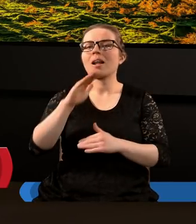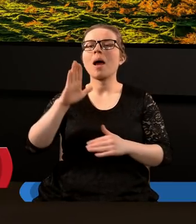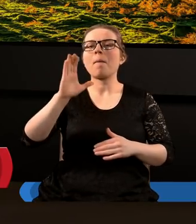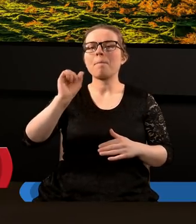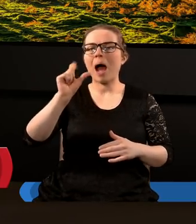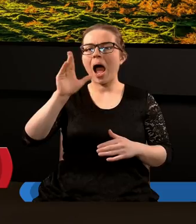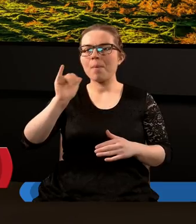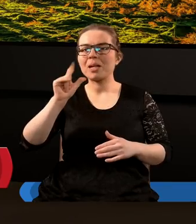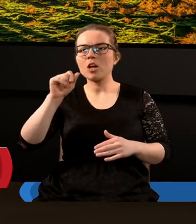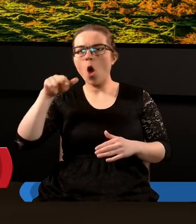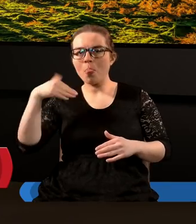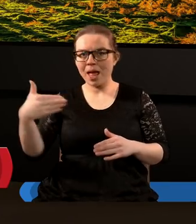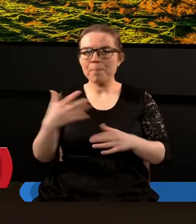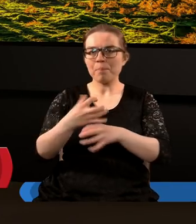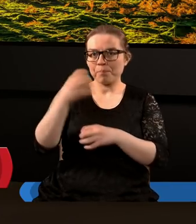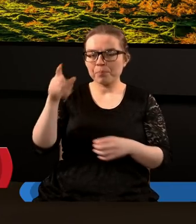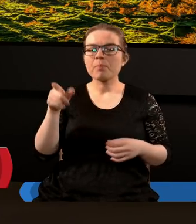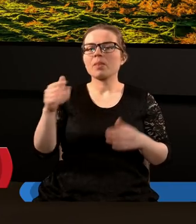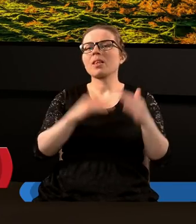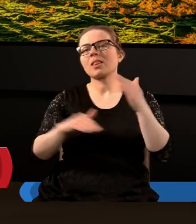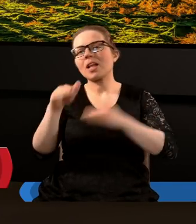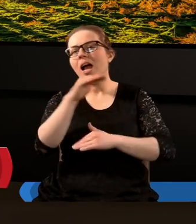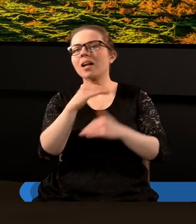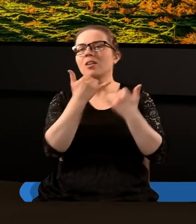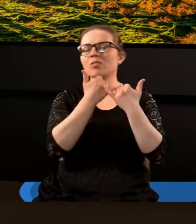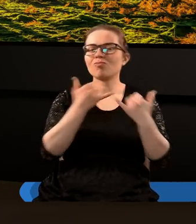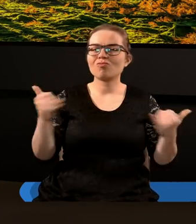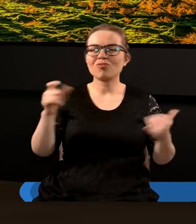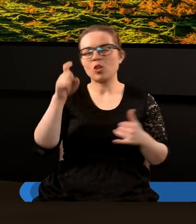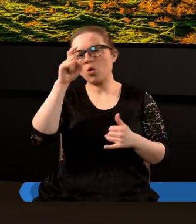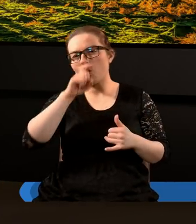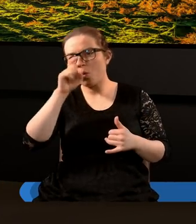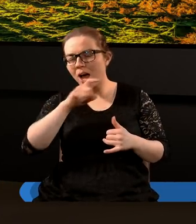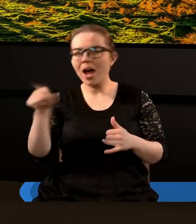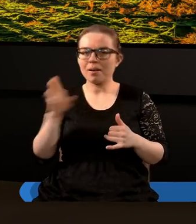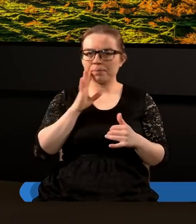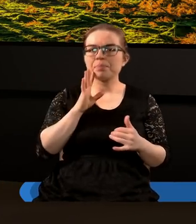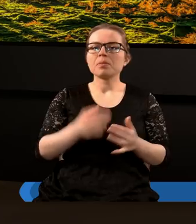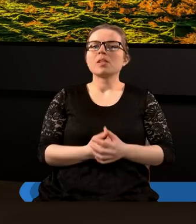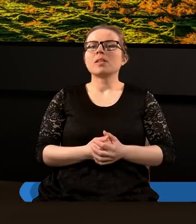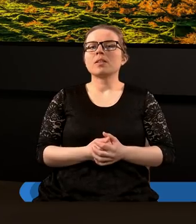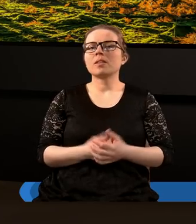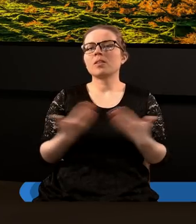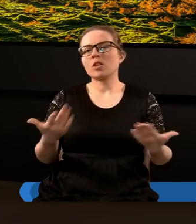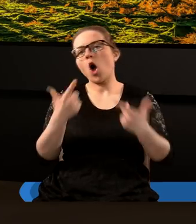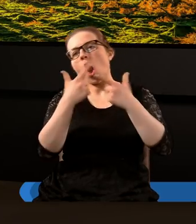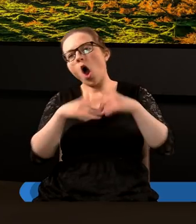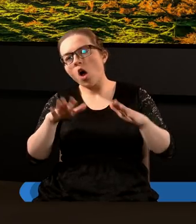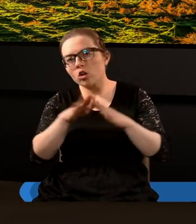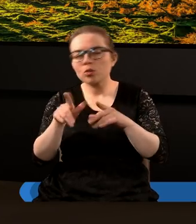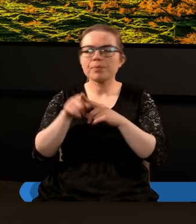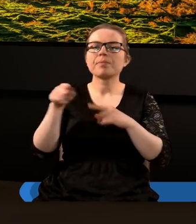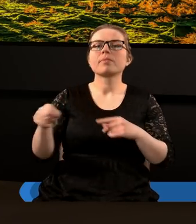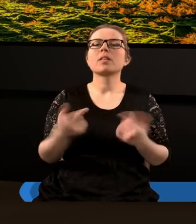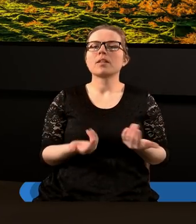Babilonem, nad mocami zła w jakimś sensie, nad Kościołem.